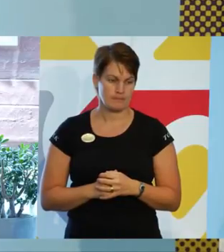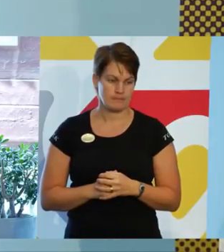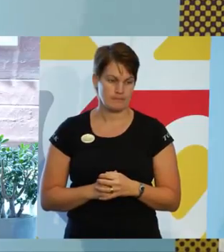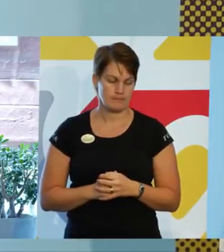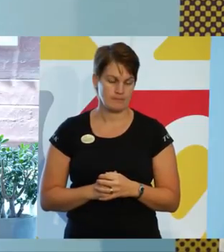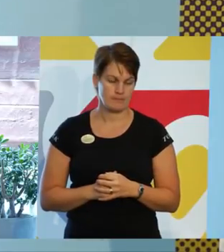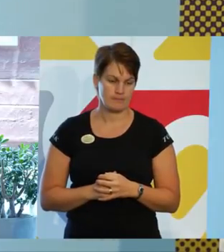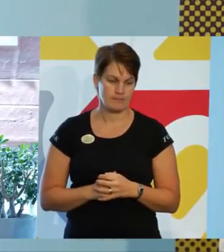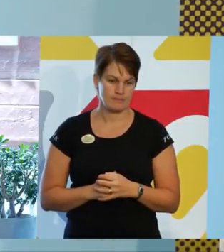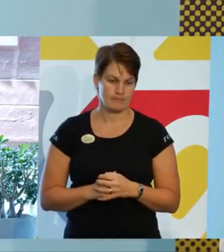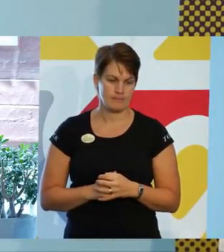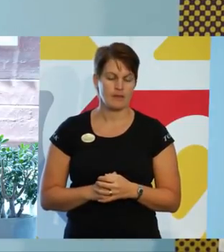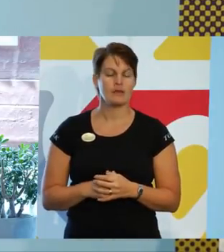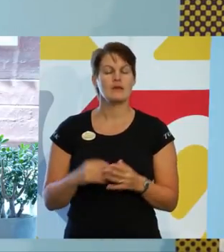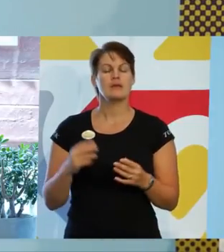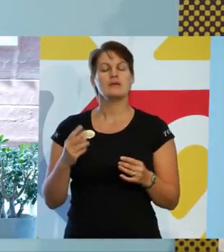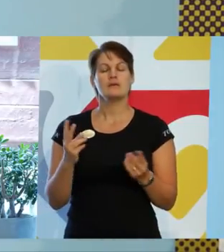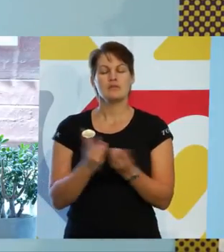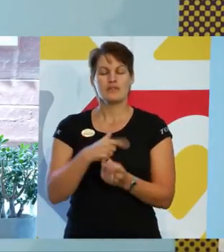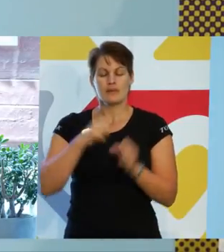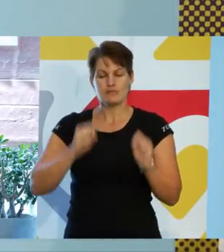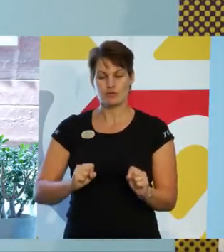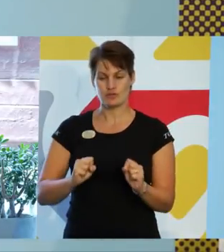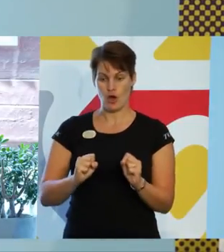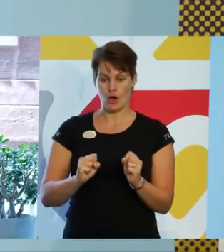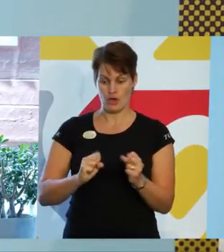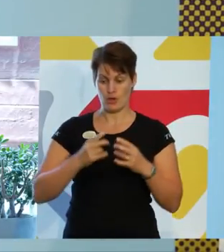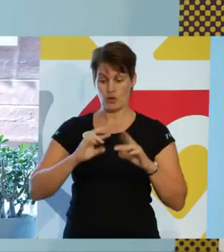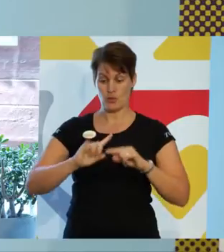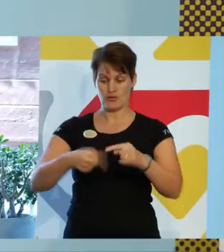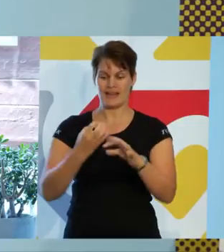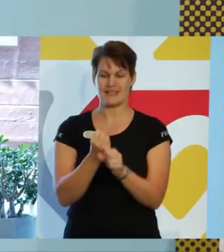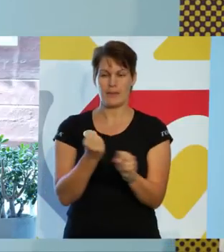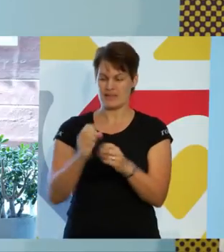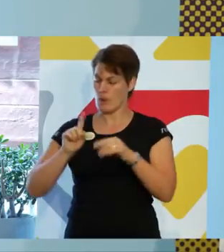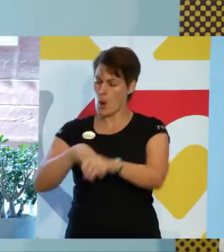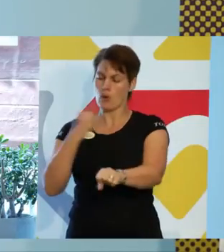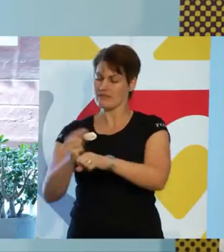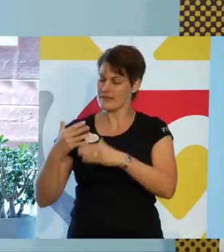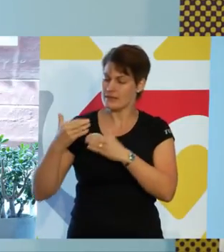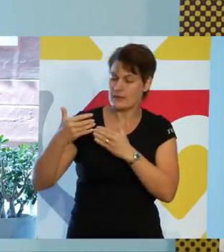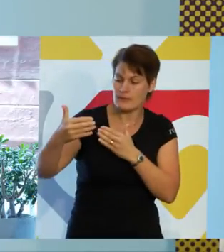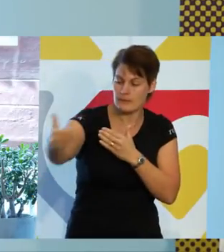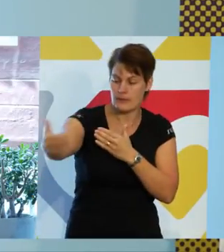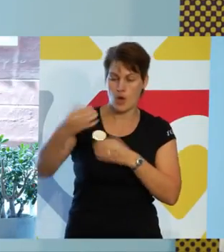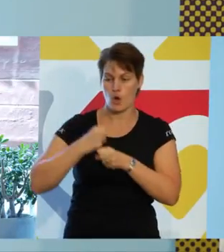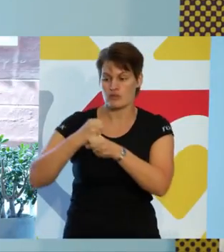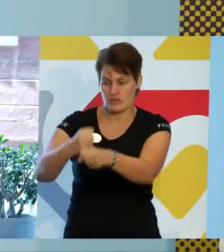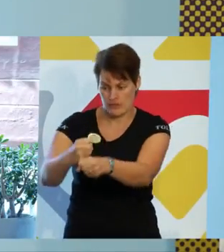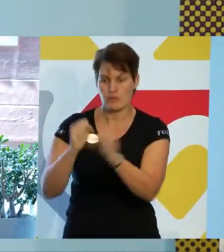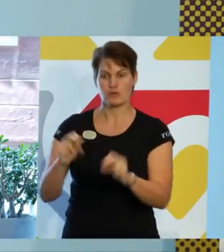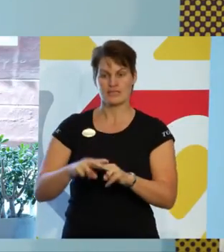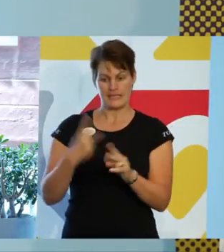ett långsiktigt och kontinuerligt utvecklingsarbete som måste drivas med stor tydlighet